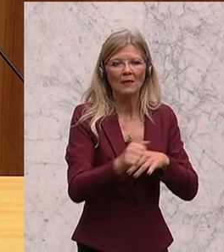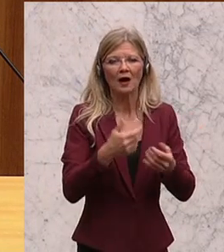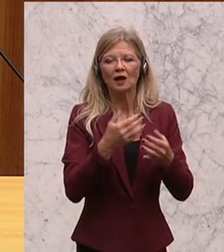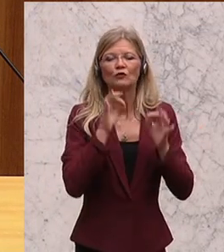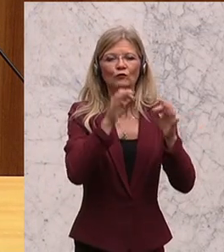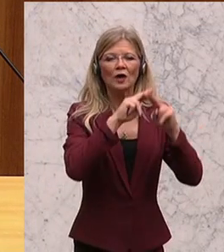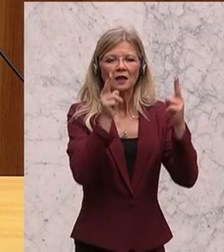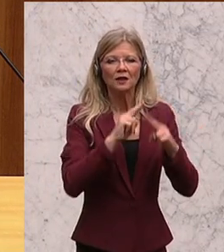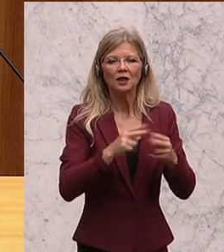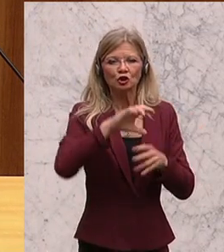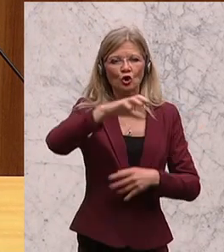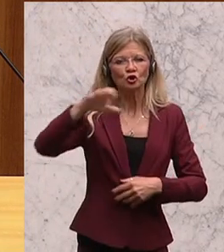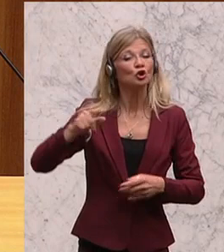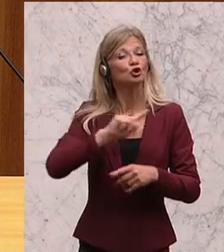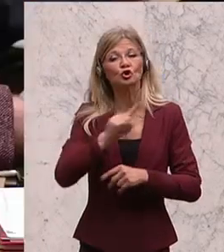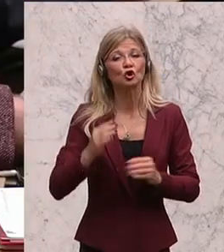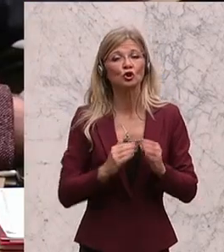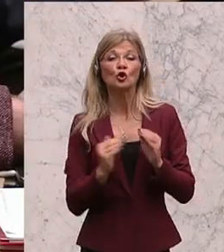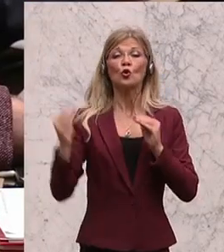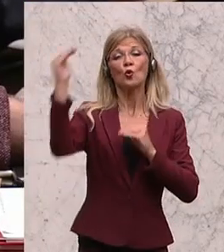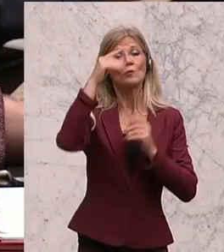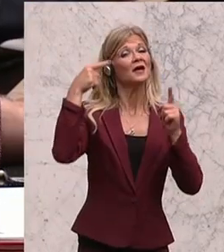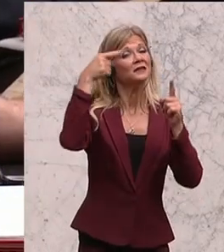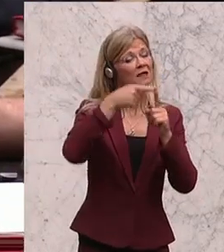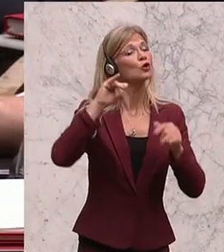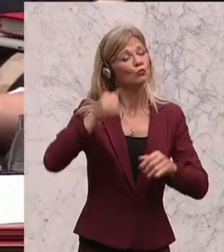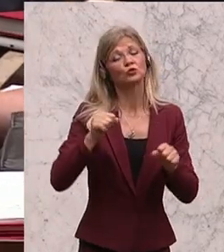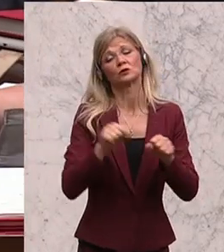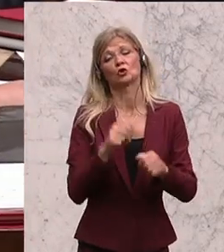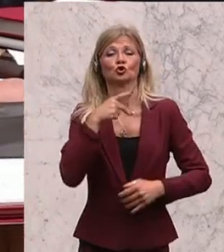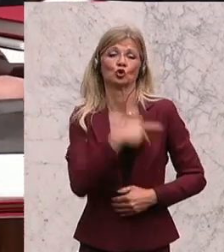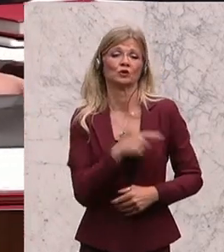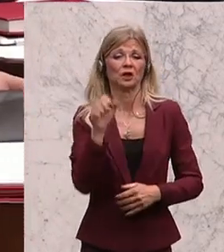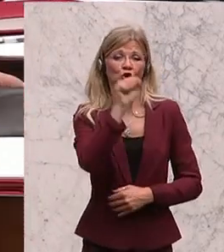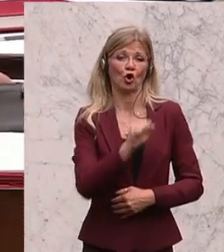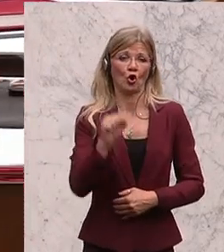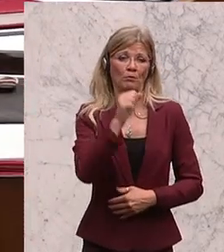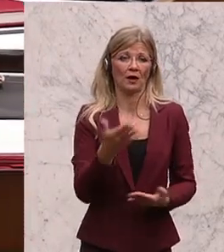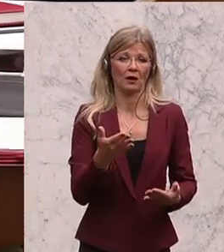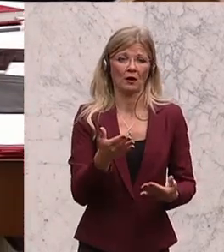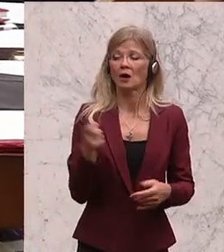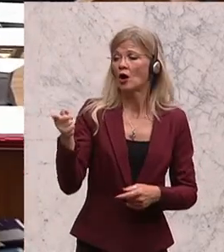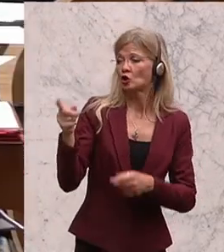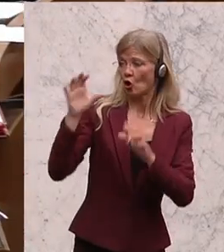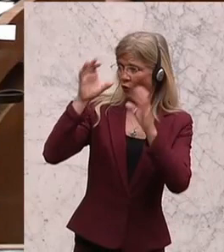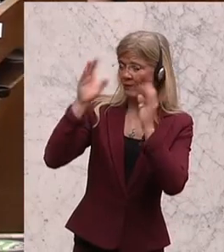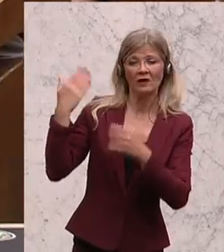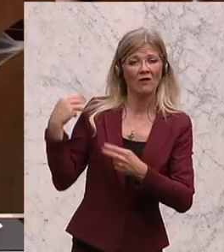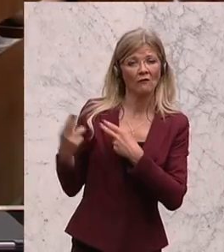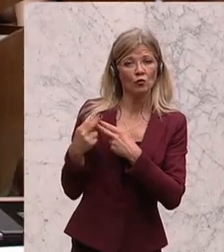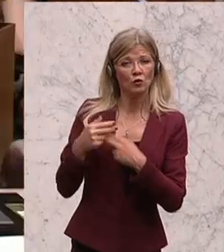Konzernen, sondern dass ein übergeordnetes Ziel auch ein soziales Europa ist. Und wenn die ÖVP erst vor kurzem gemeint hat,